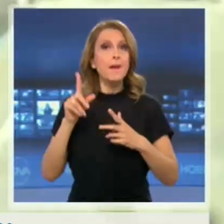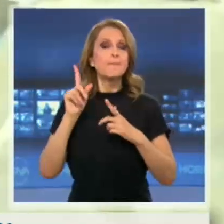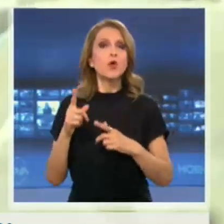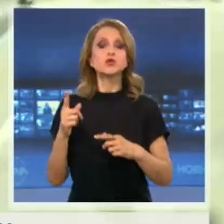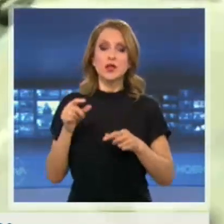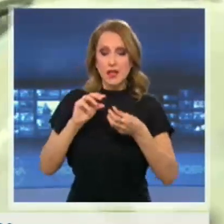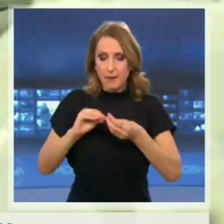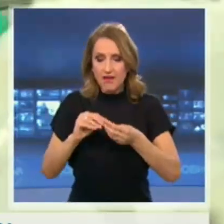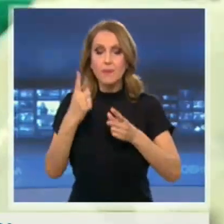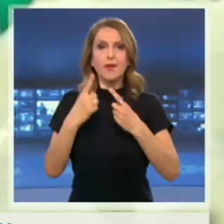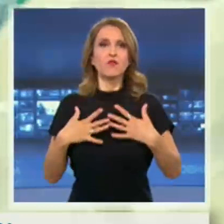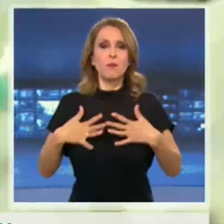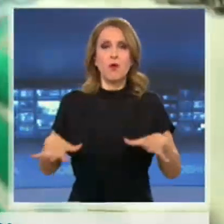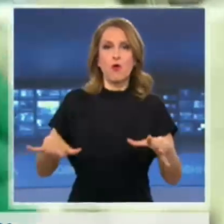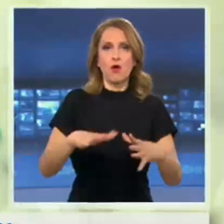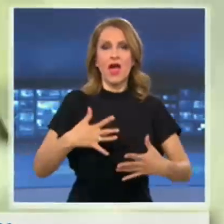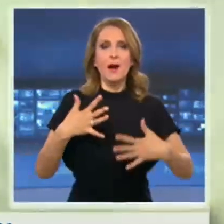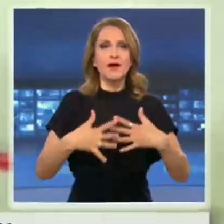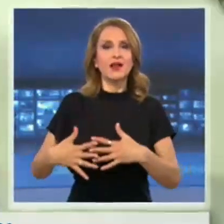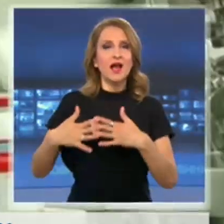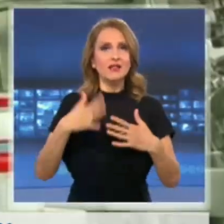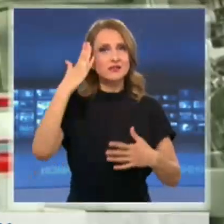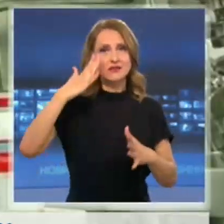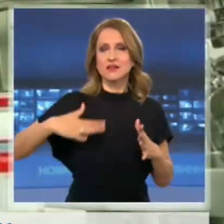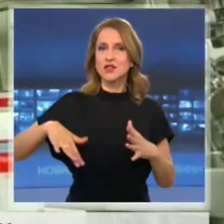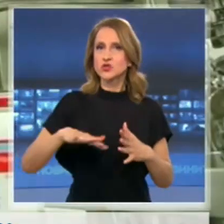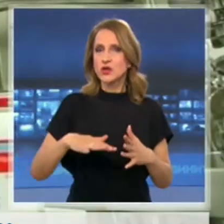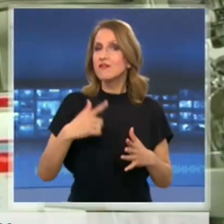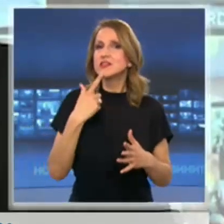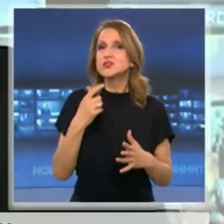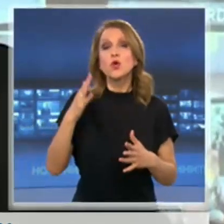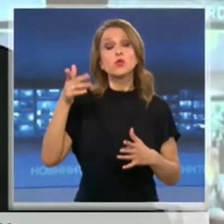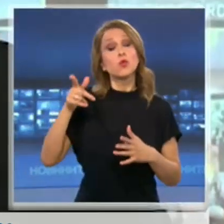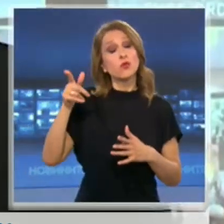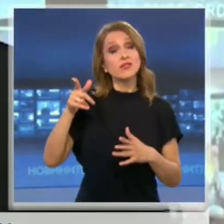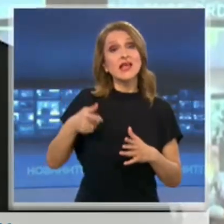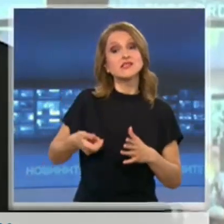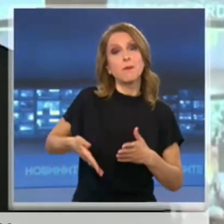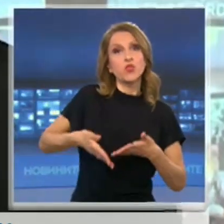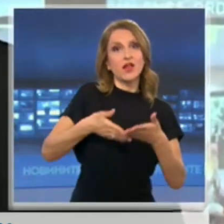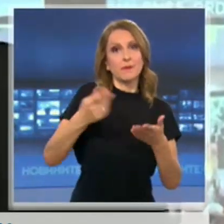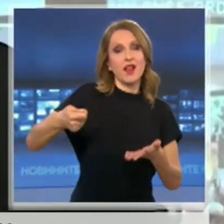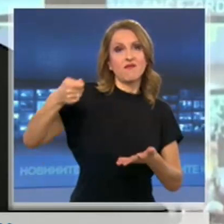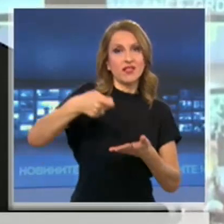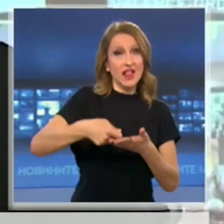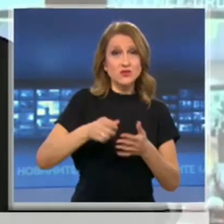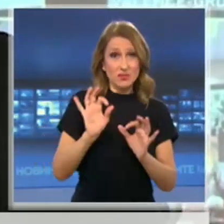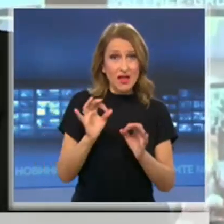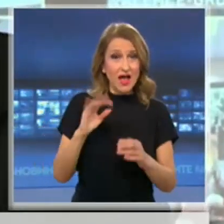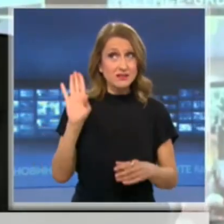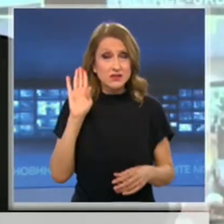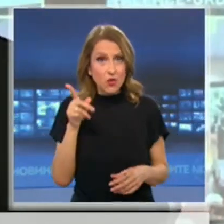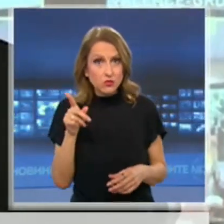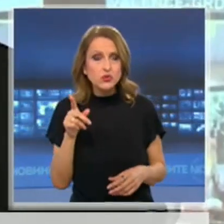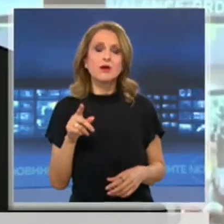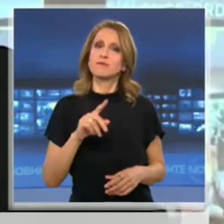американските пациенти, тъй като страната е подкрепила финансово изследванията. Когато научих за това, вдигнах телефона.